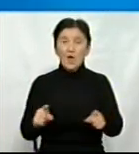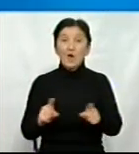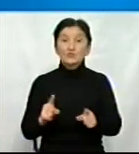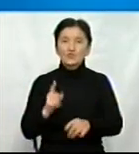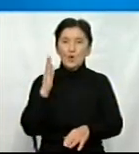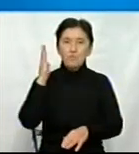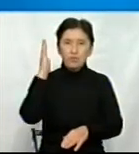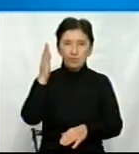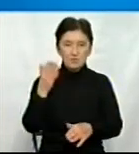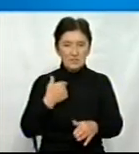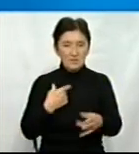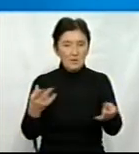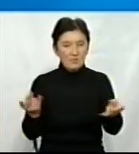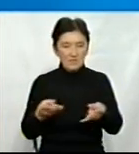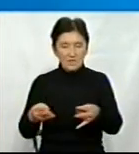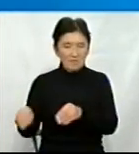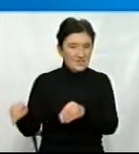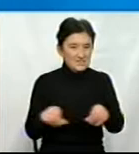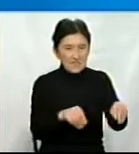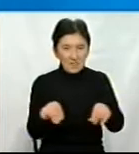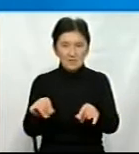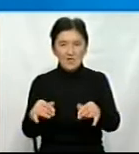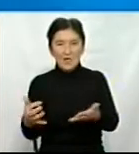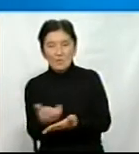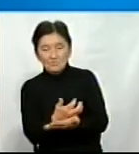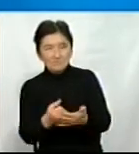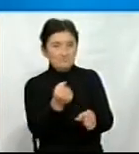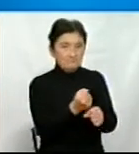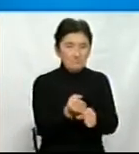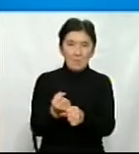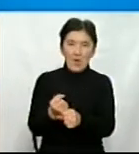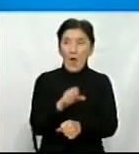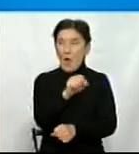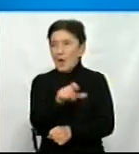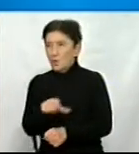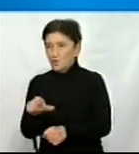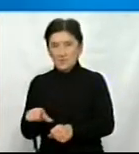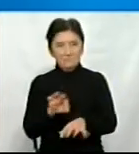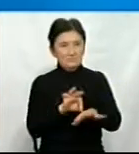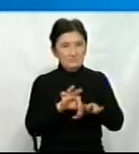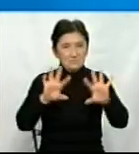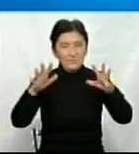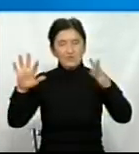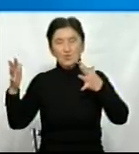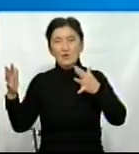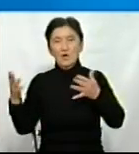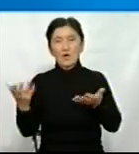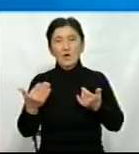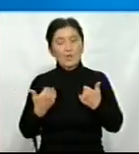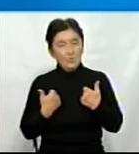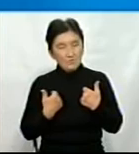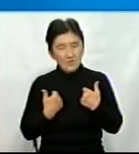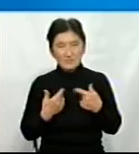нам треба сіяти, нам треба збирати, а колектив буде хворіти. Ми також відчували цю напругу, але, дякуючи Богу, нам все ж